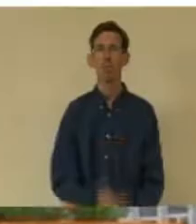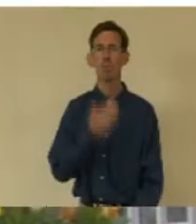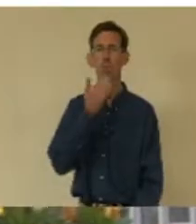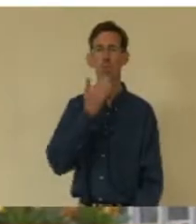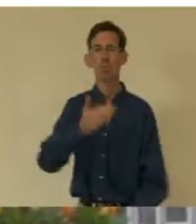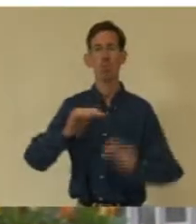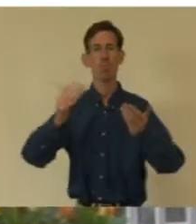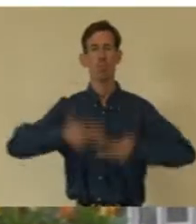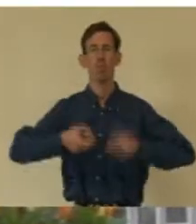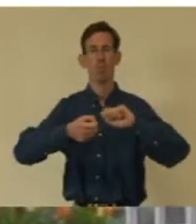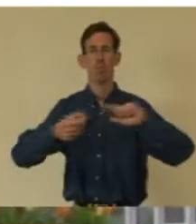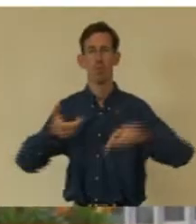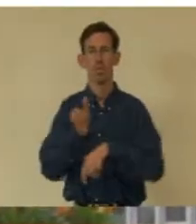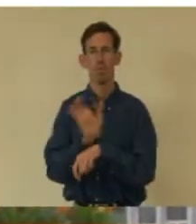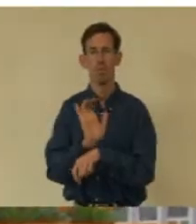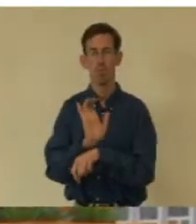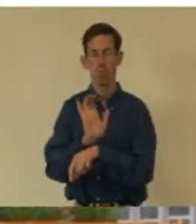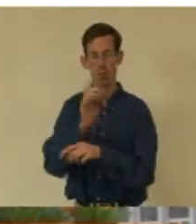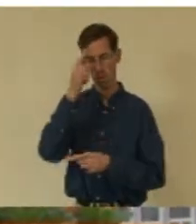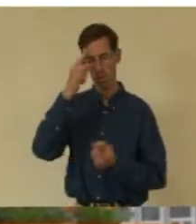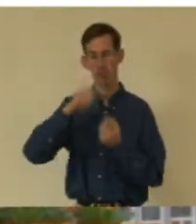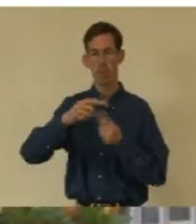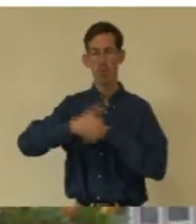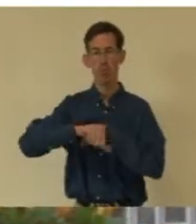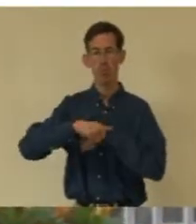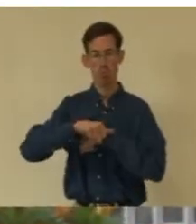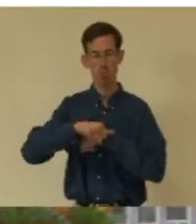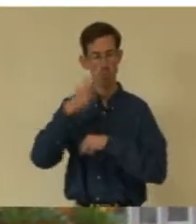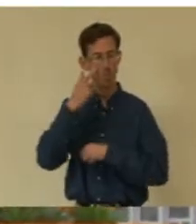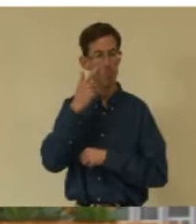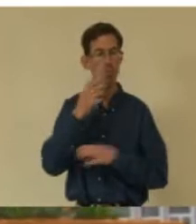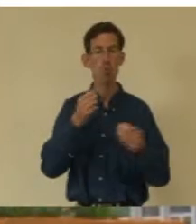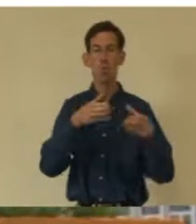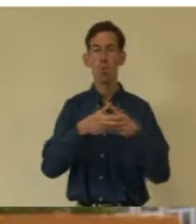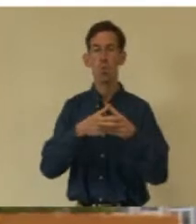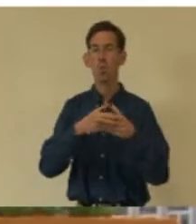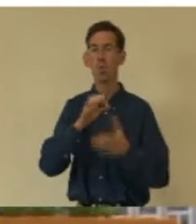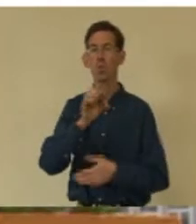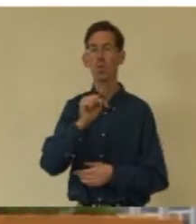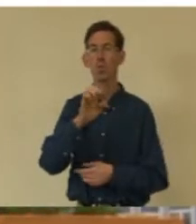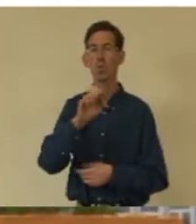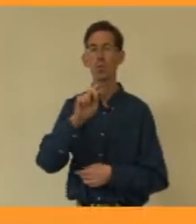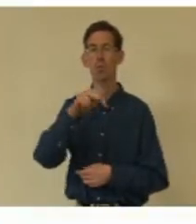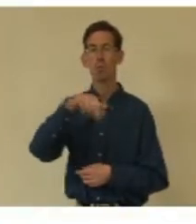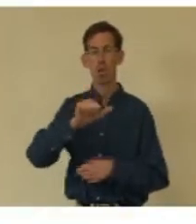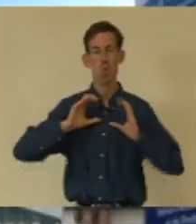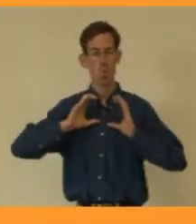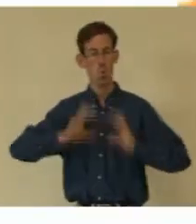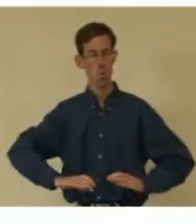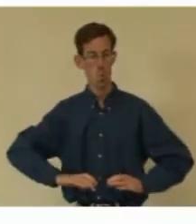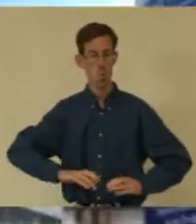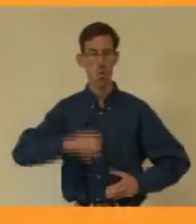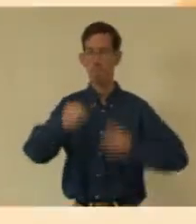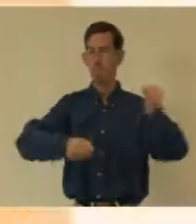Bonjour, bienvenue sur Agora l'émission. Le thème de cette semaine, ce sont les plantations faites par les élèves de Secpa au Collège Verlaine. ...